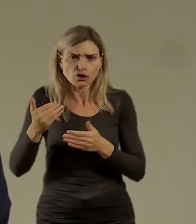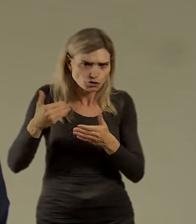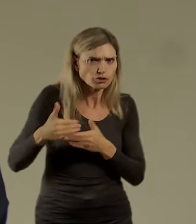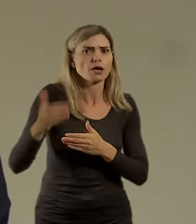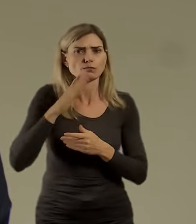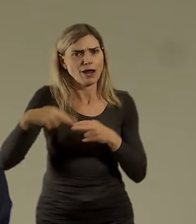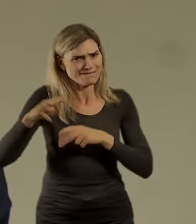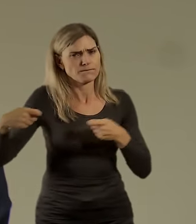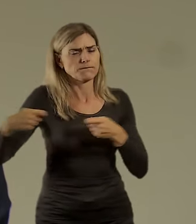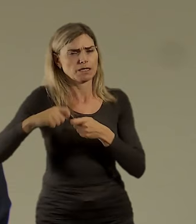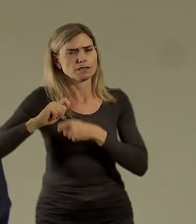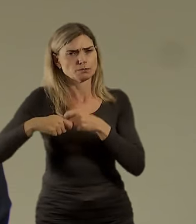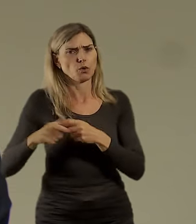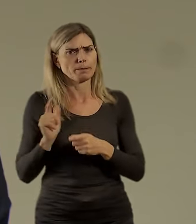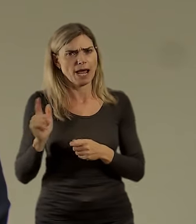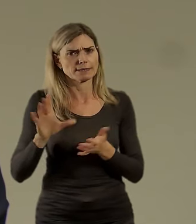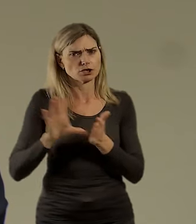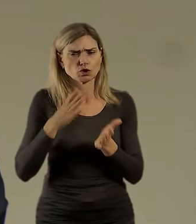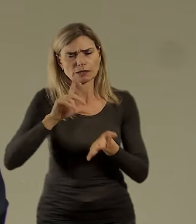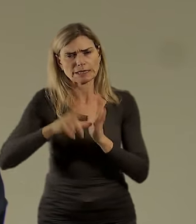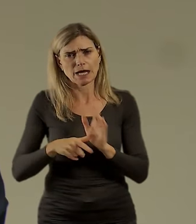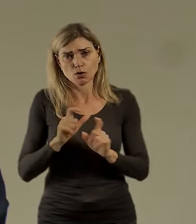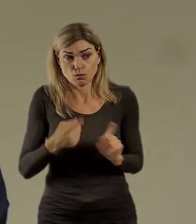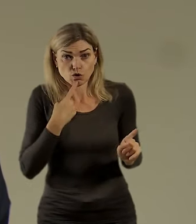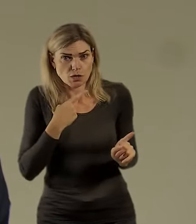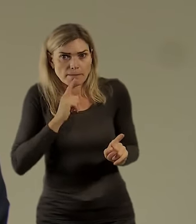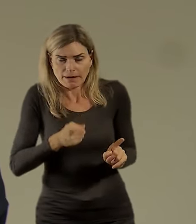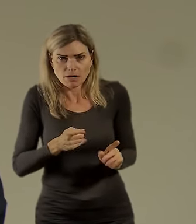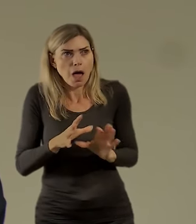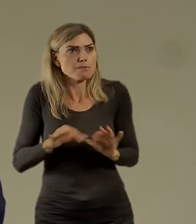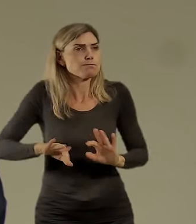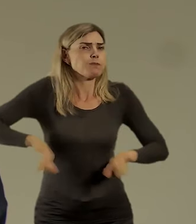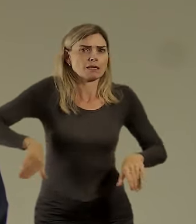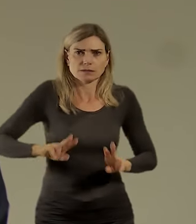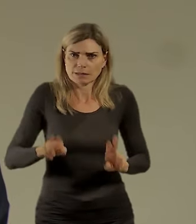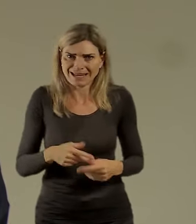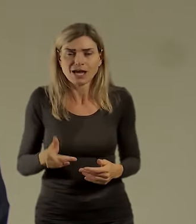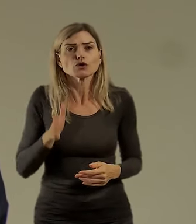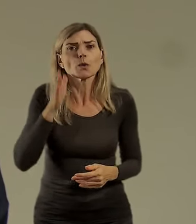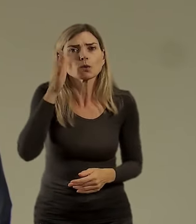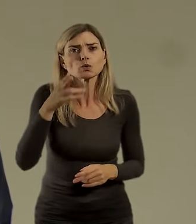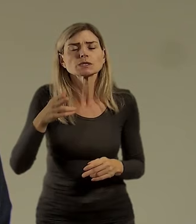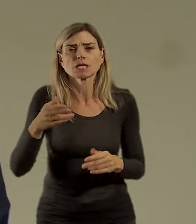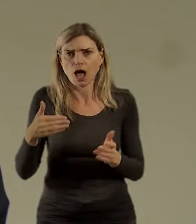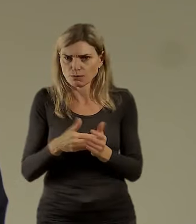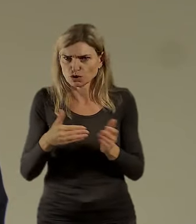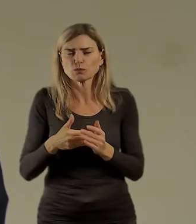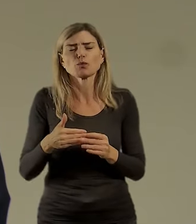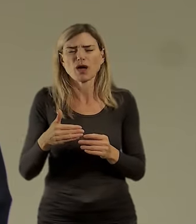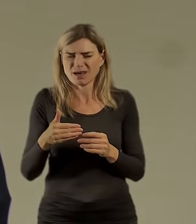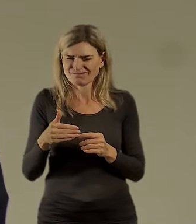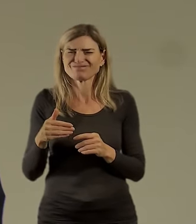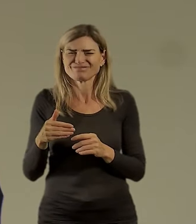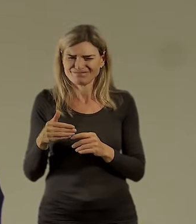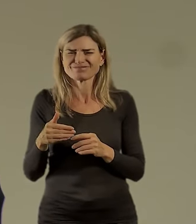Zdeňka i pan kolega, to je skutečně jako nutný se v tom dalším období jako rozšířit, jako by do toho regionu,